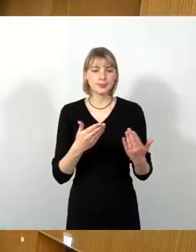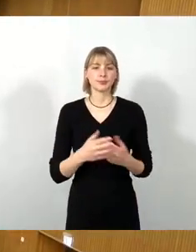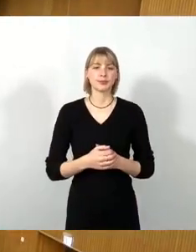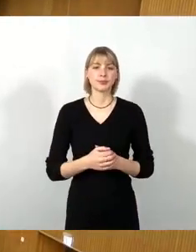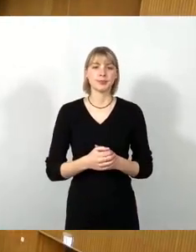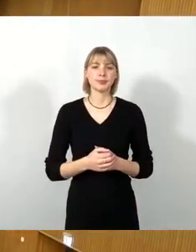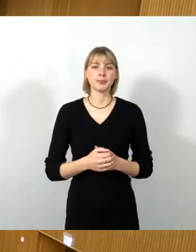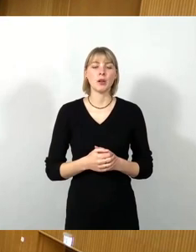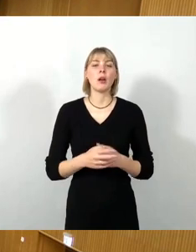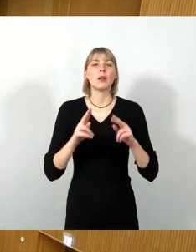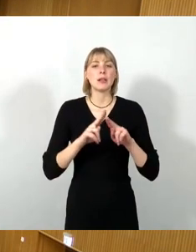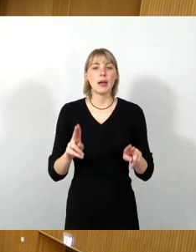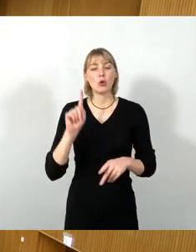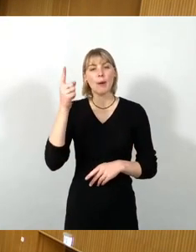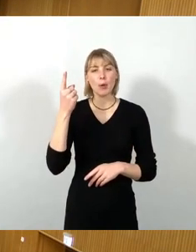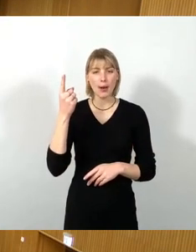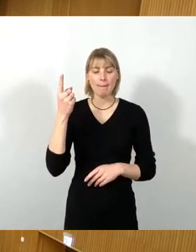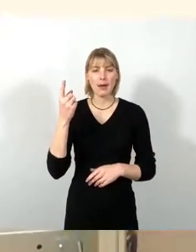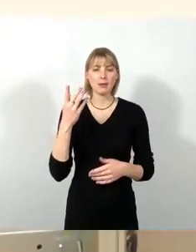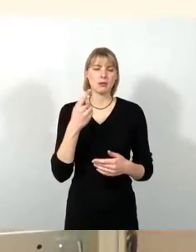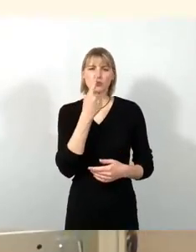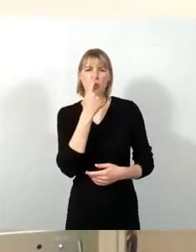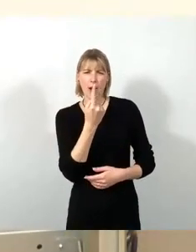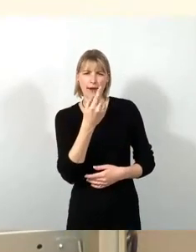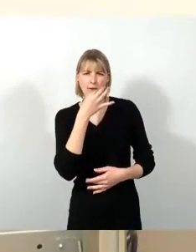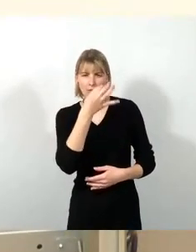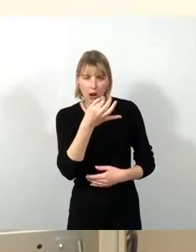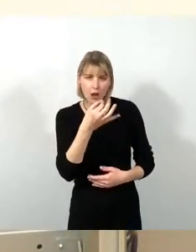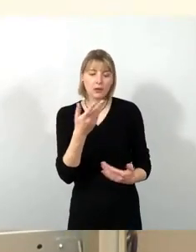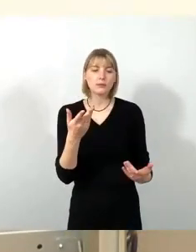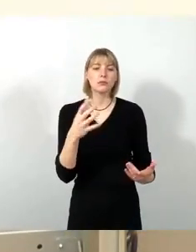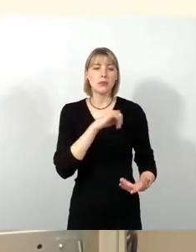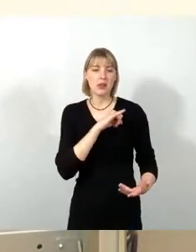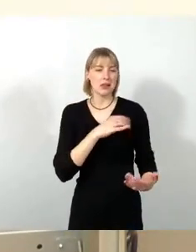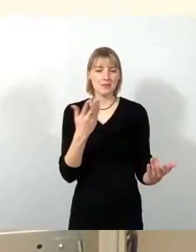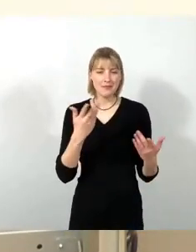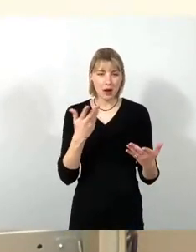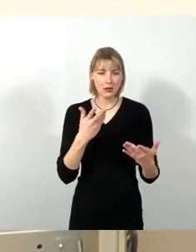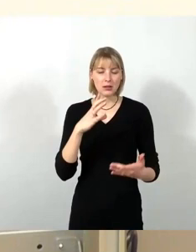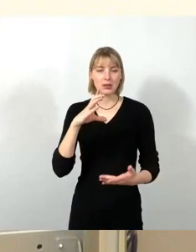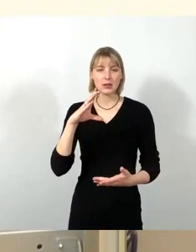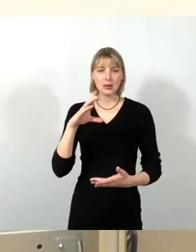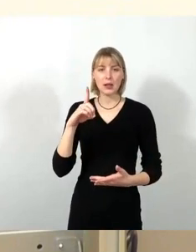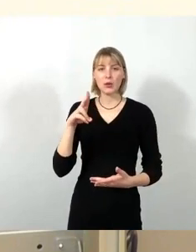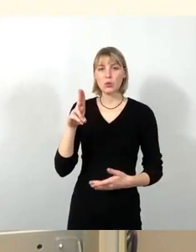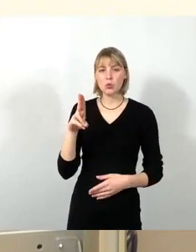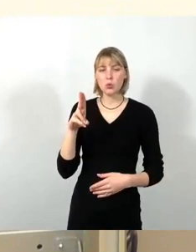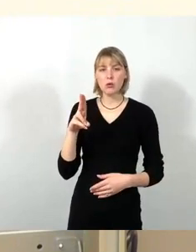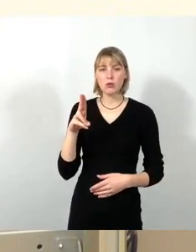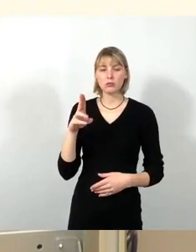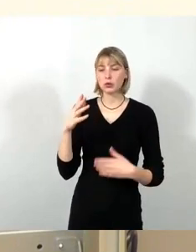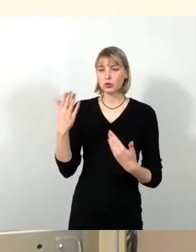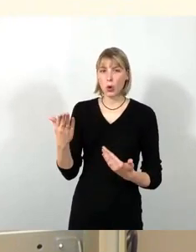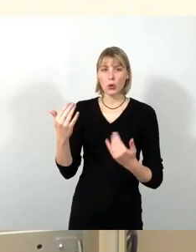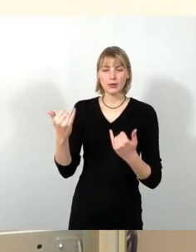Frage und zwar, ich finde es ja interessant, dass die CDU, also die ist ja nicht mehr dafür bekannt, staatstragende oder auch rechtssichere